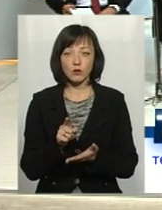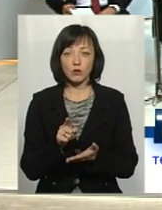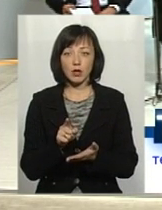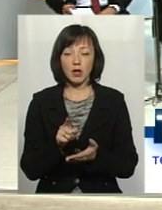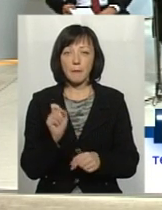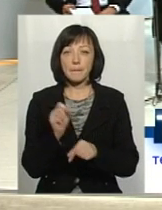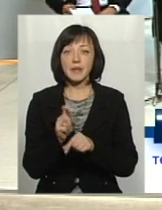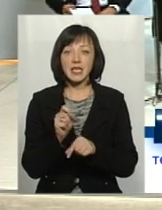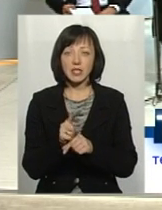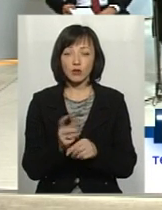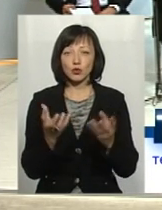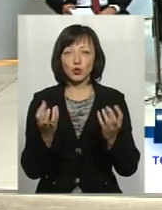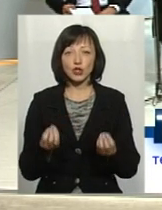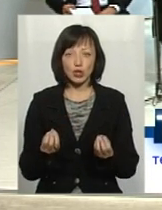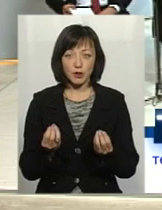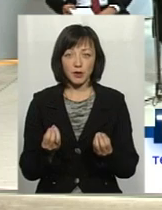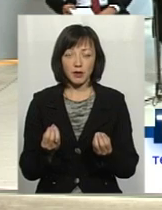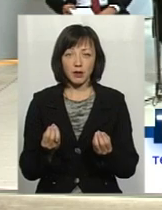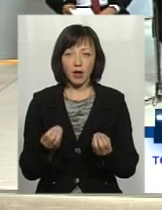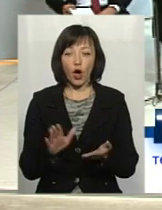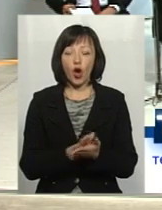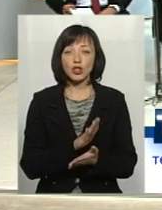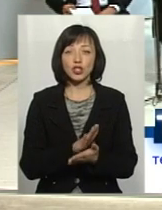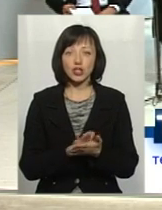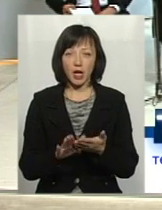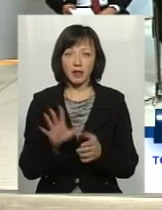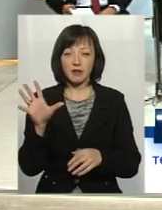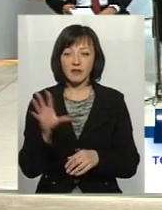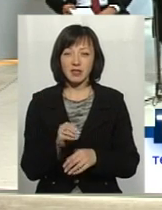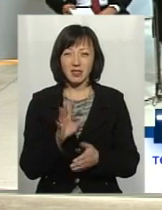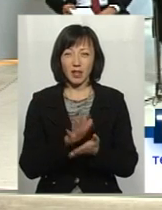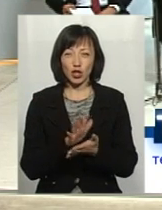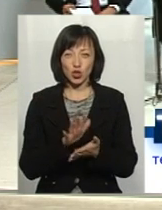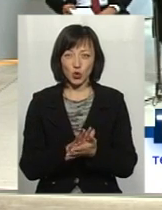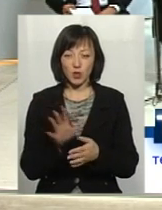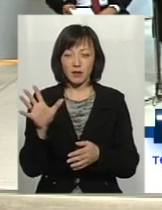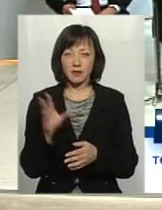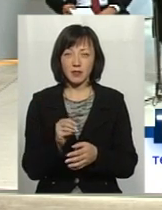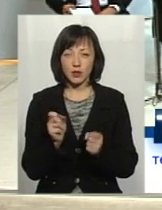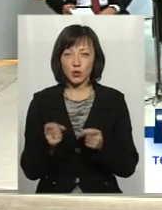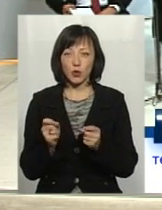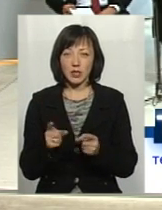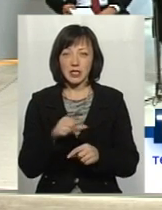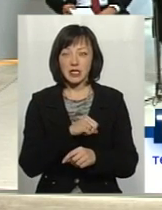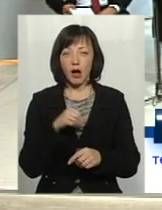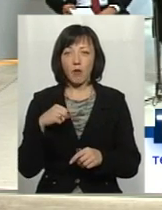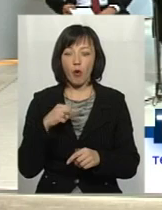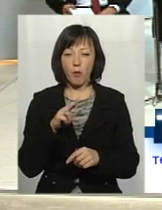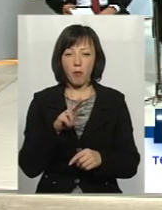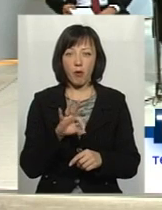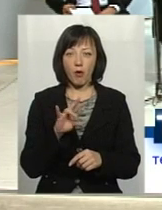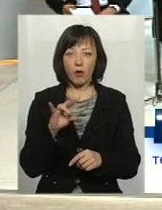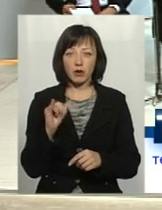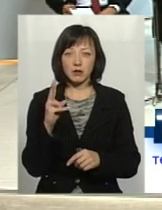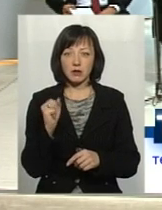місію ще й очищати всі нечистоти, всі сходи самої Пунінківської